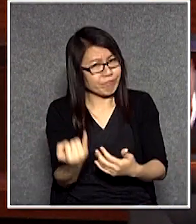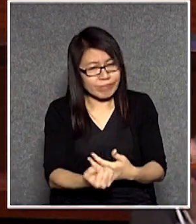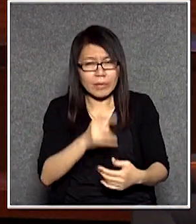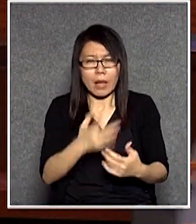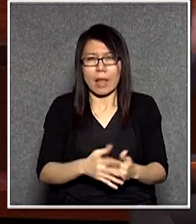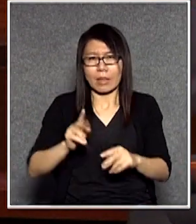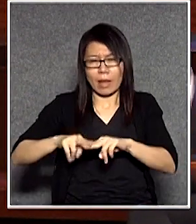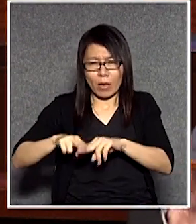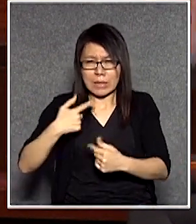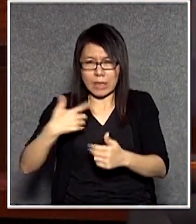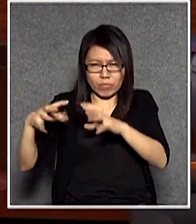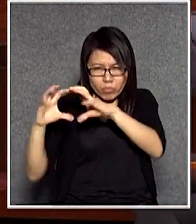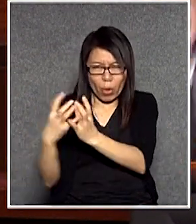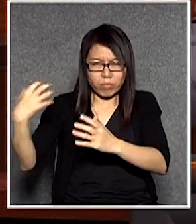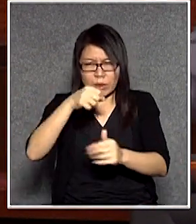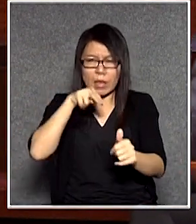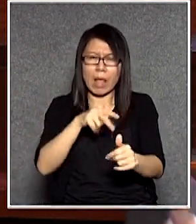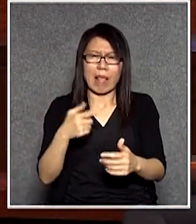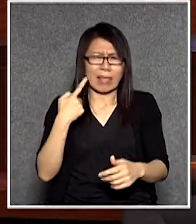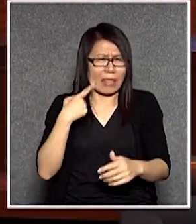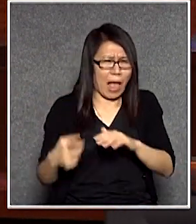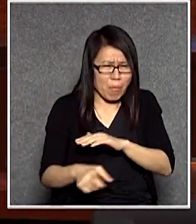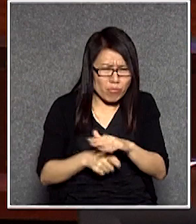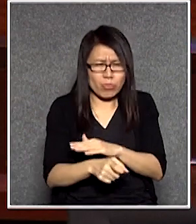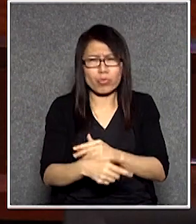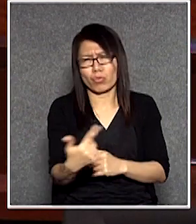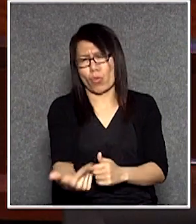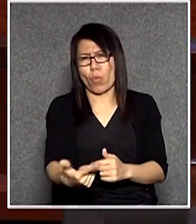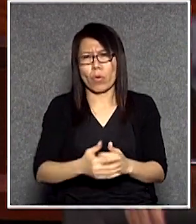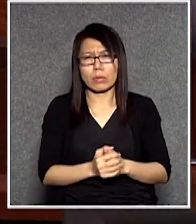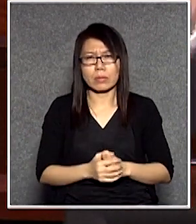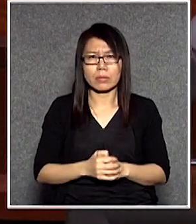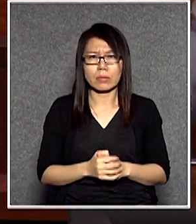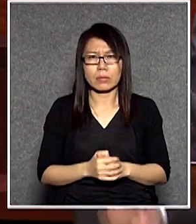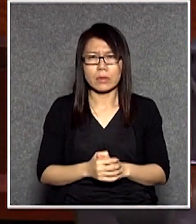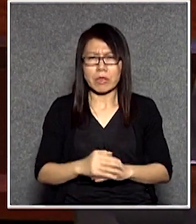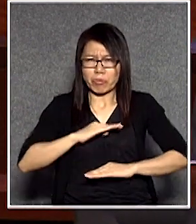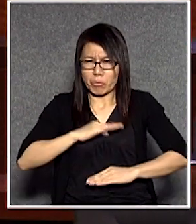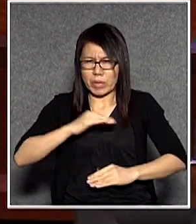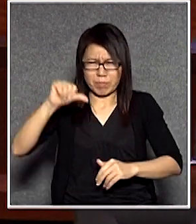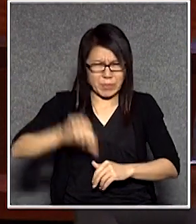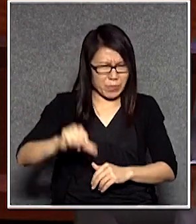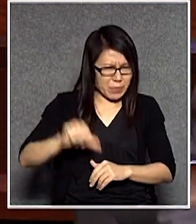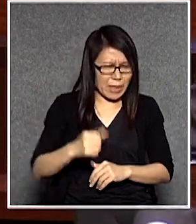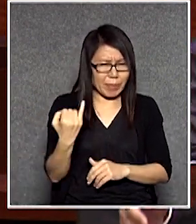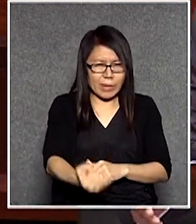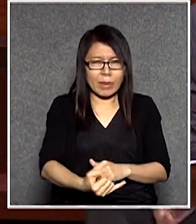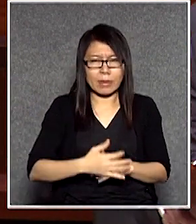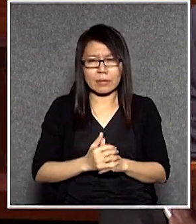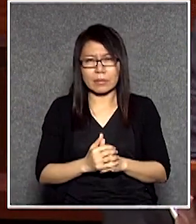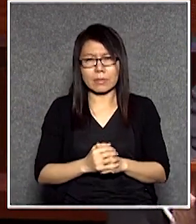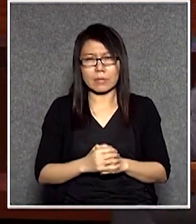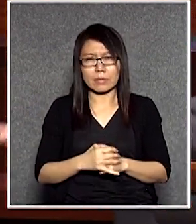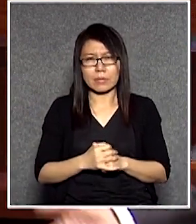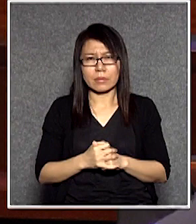產黨統治底下有史以來最貪污腐敗的角度道德倫喪道